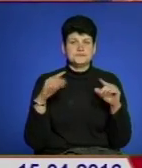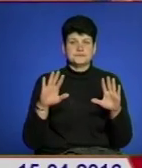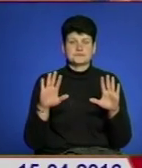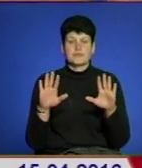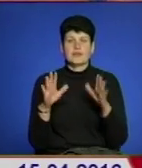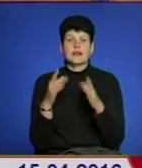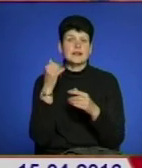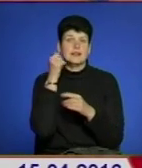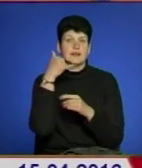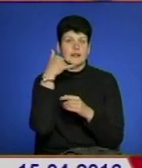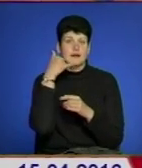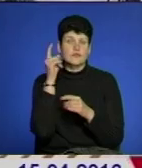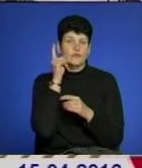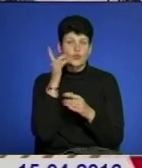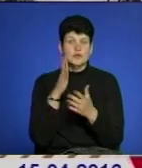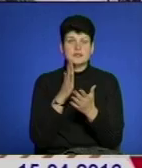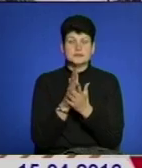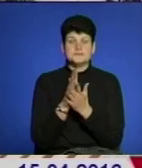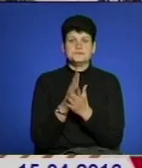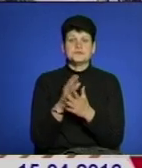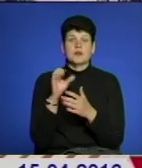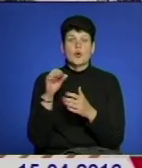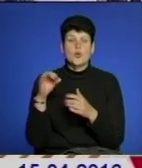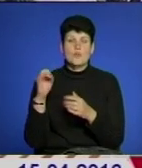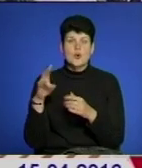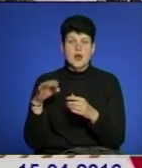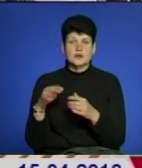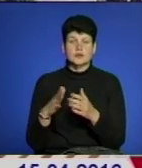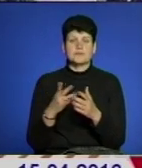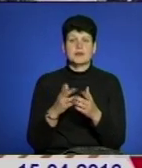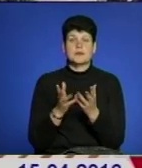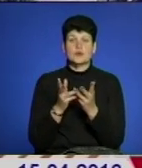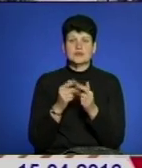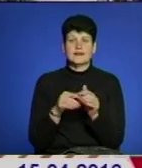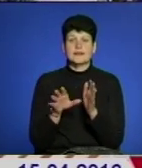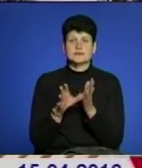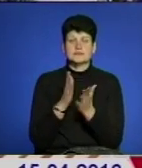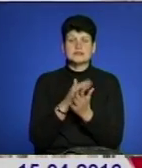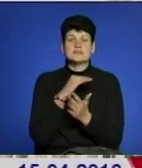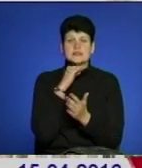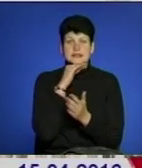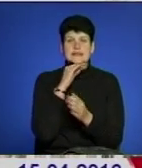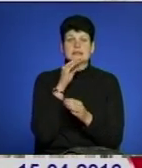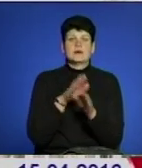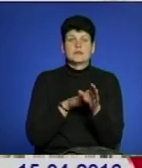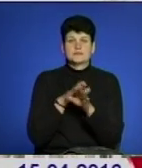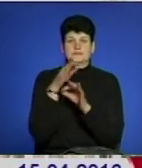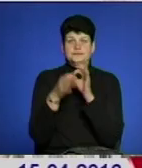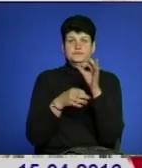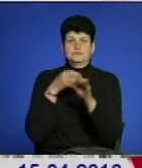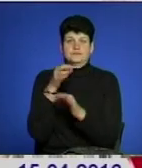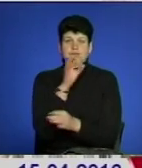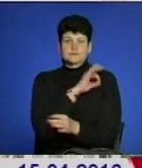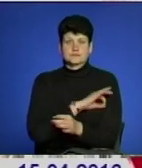Стоять акумулятори потужністю 400 ампер. За розрахунками, електроенергії має вистачати для цілодобового користування.